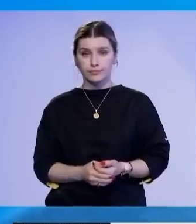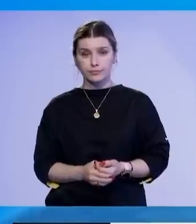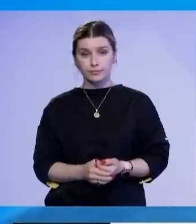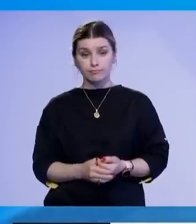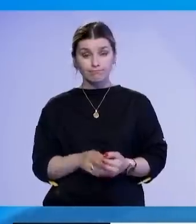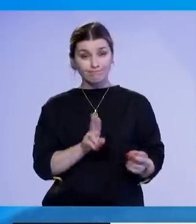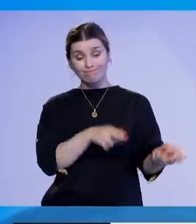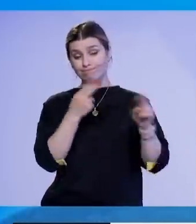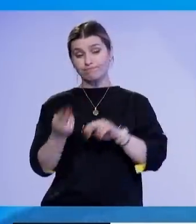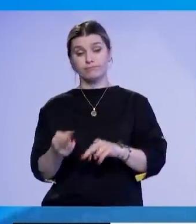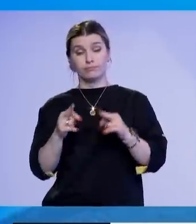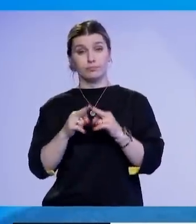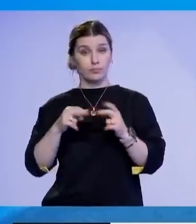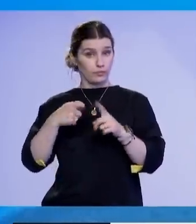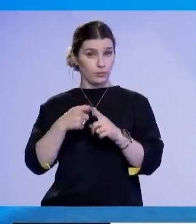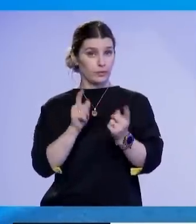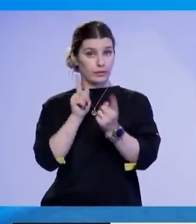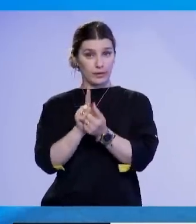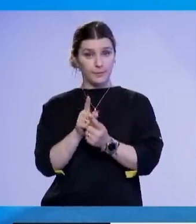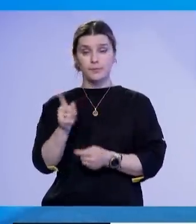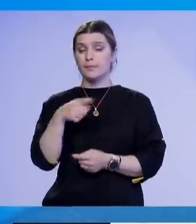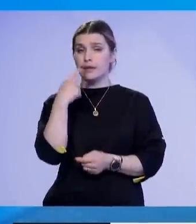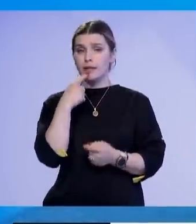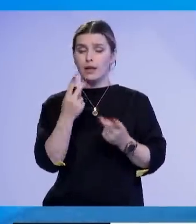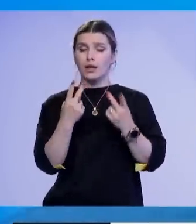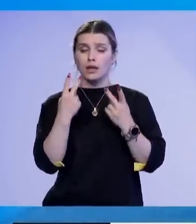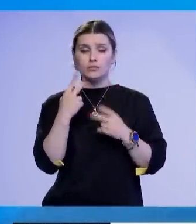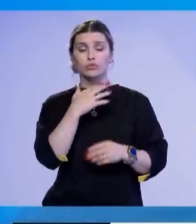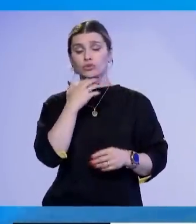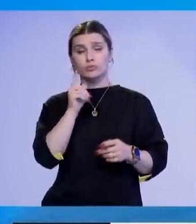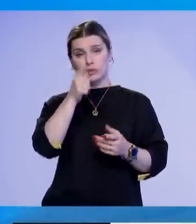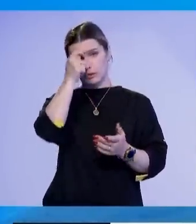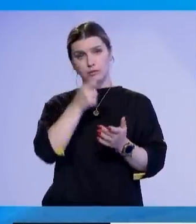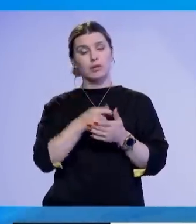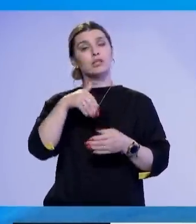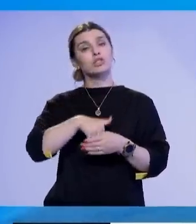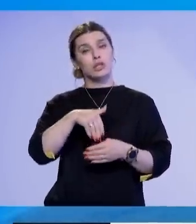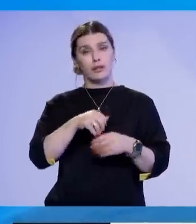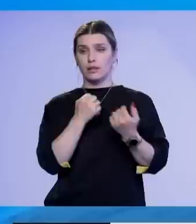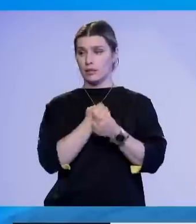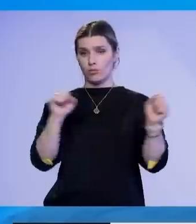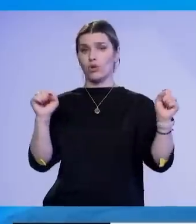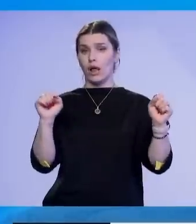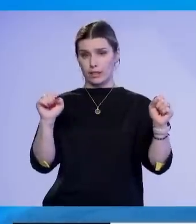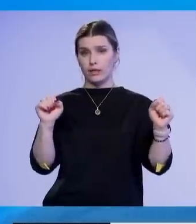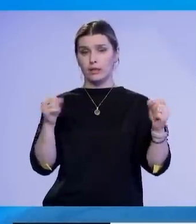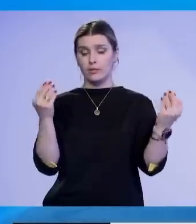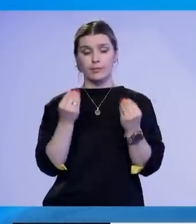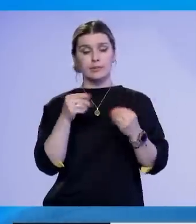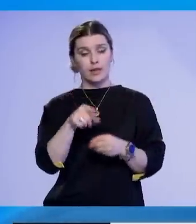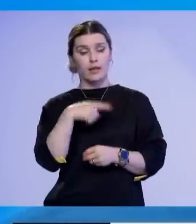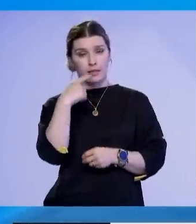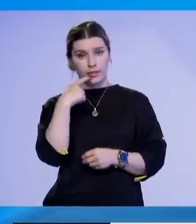në takim e krye ministrin Albin Kurti kuj fundit teksoj rëndësin e respektimit të rezultateve të zgjedive demokratike duke shtuar, se